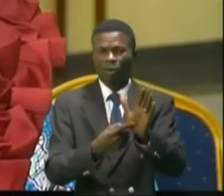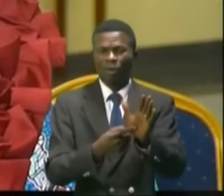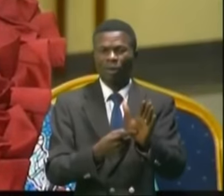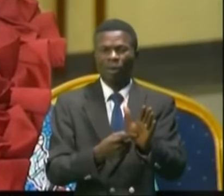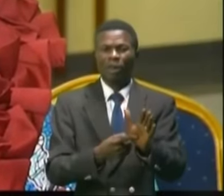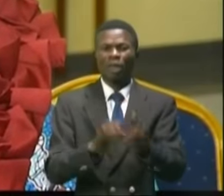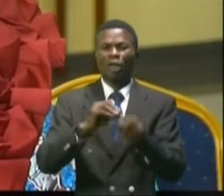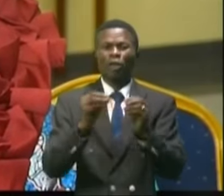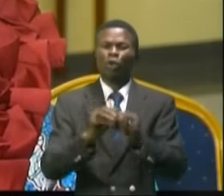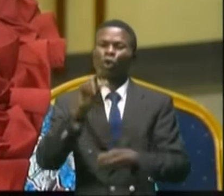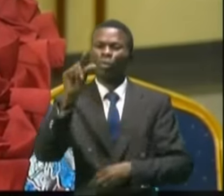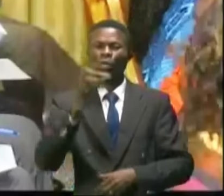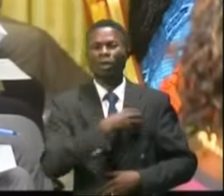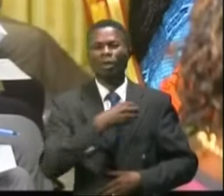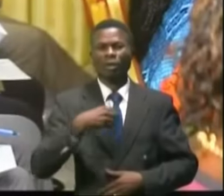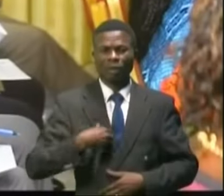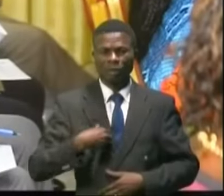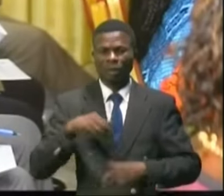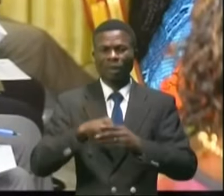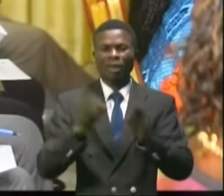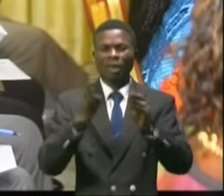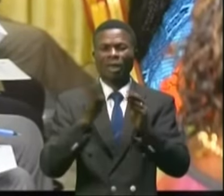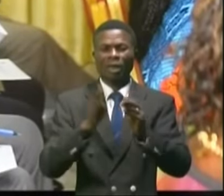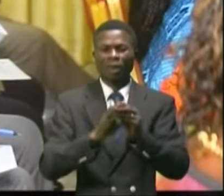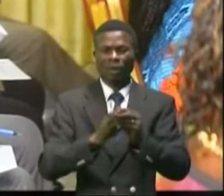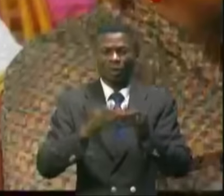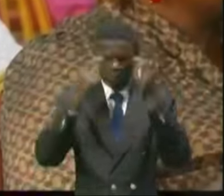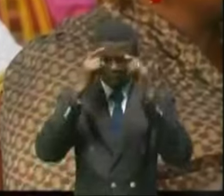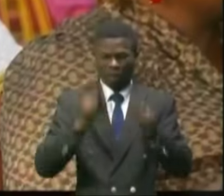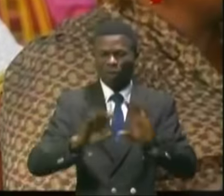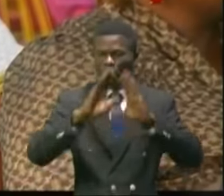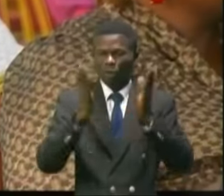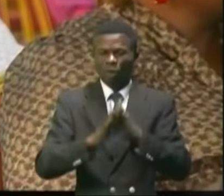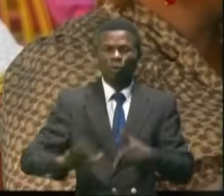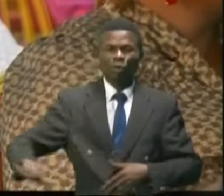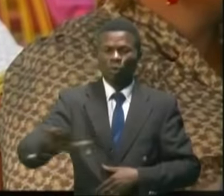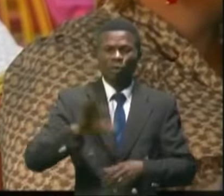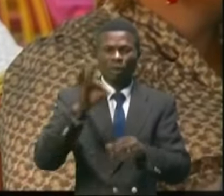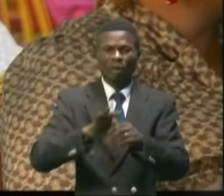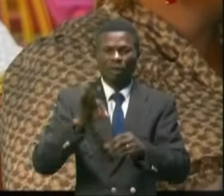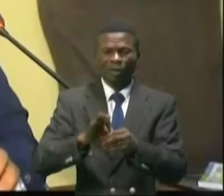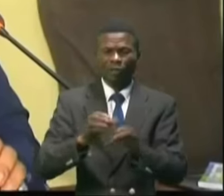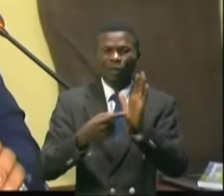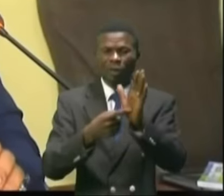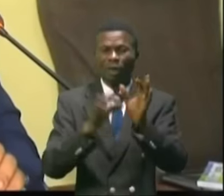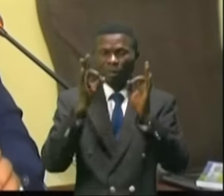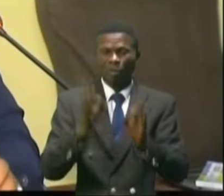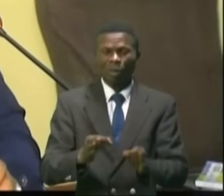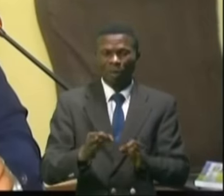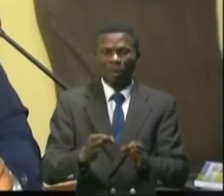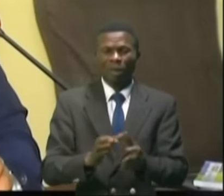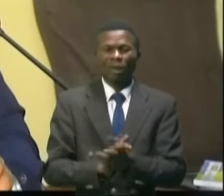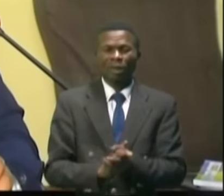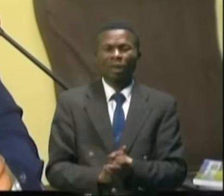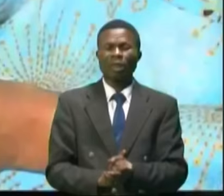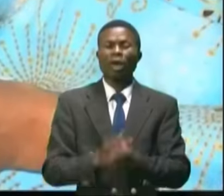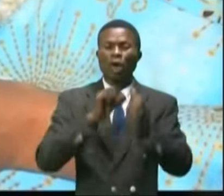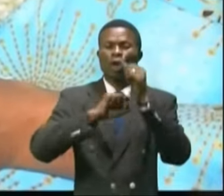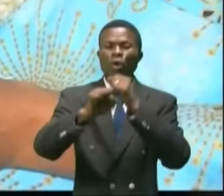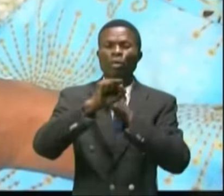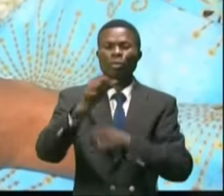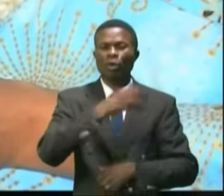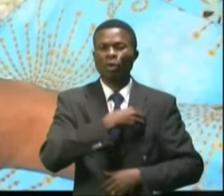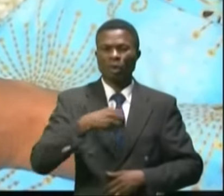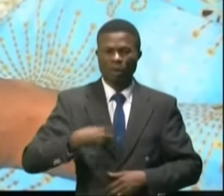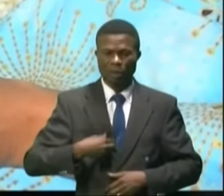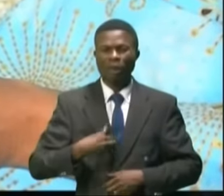représentativité de femmes dans les assemblées délibérantes à tous les niveaux de scrutin combinés malgré l'arsenal juridique qui promeuvent les femmes